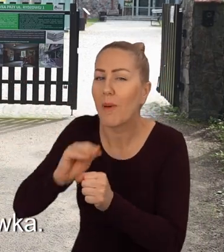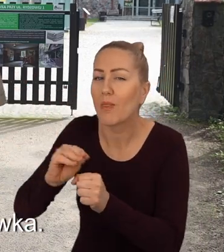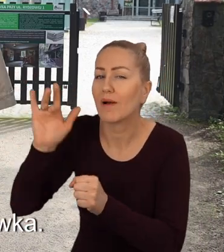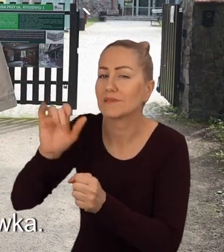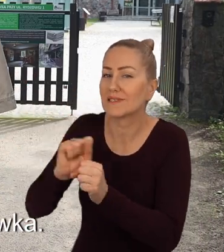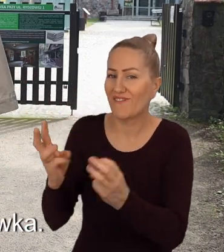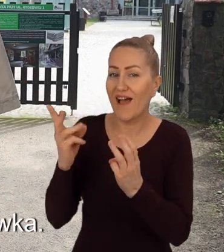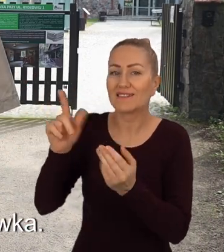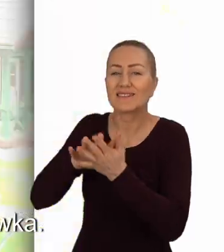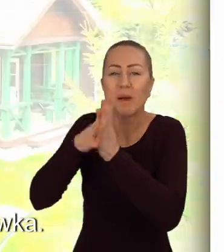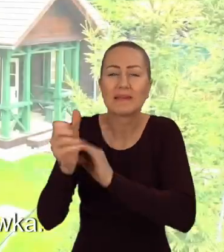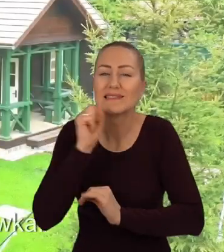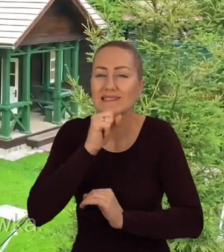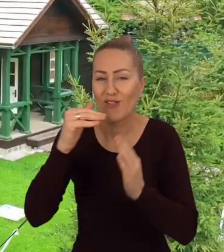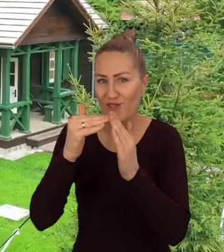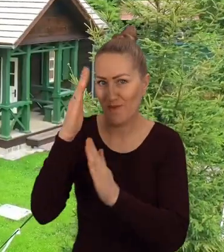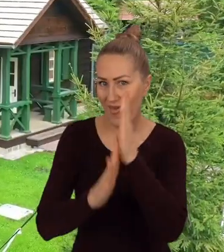kryje się zabytkowa leśniczówka.